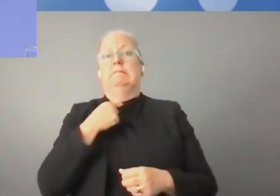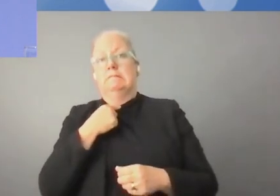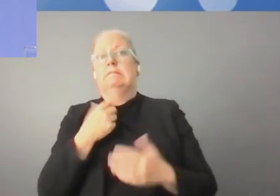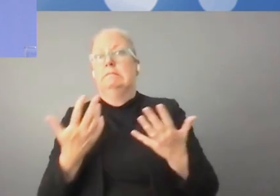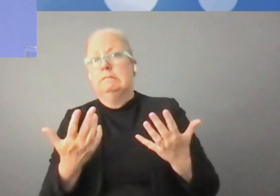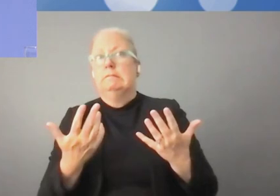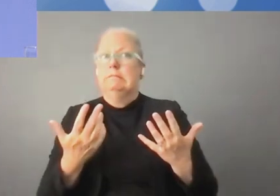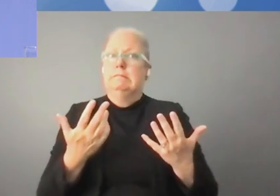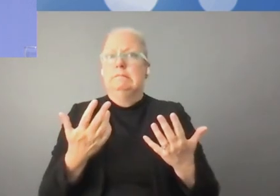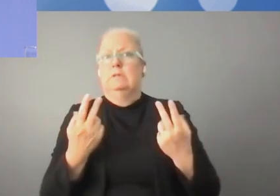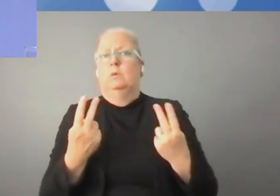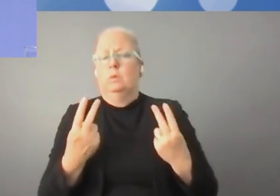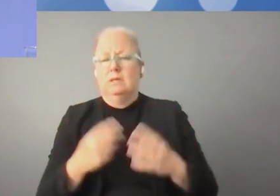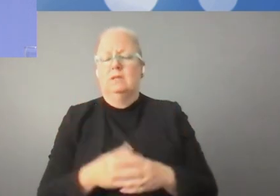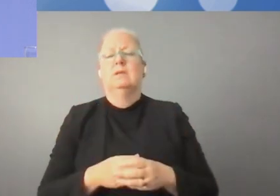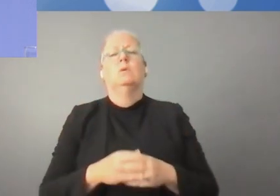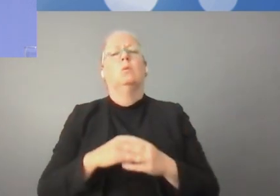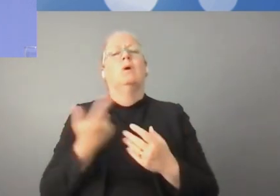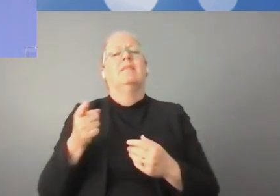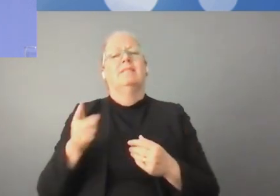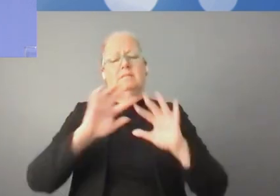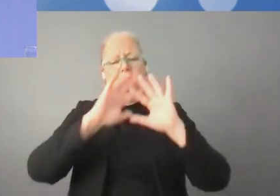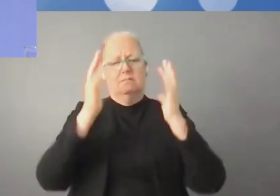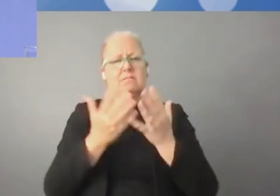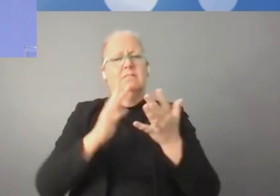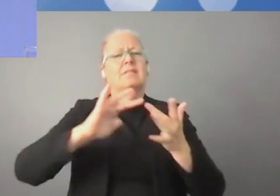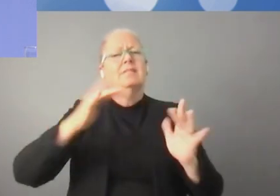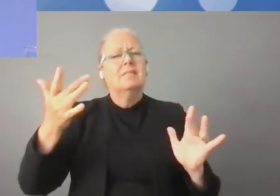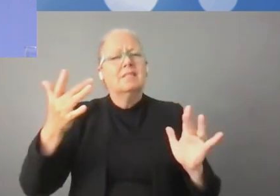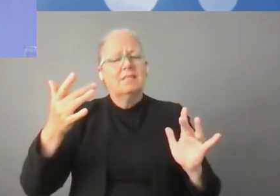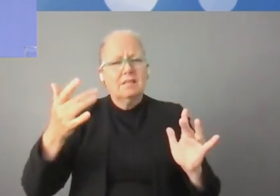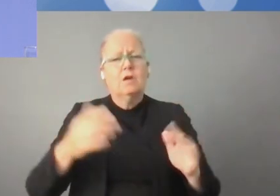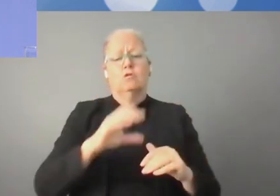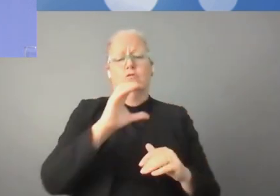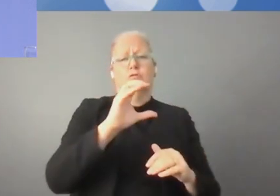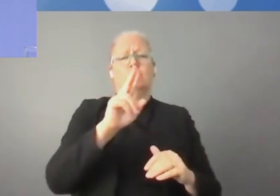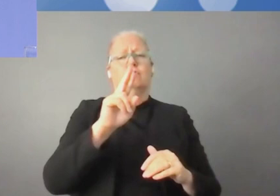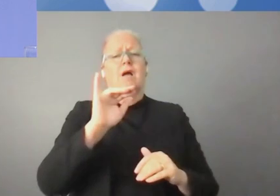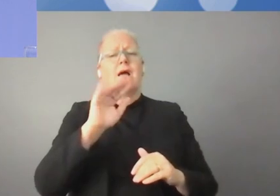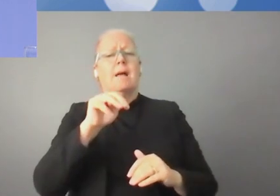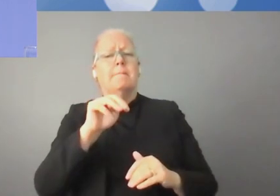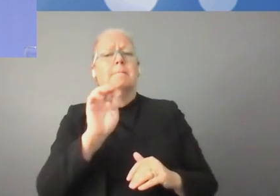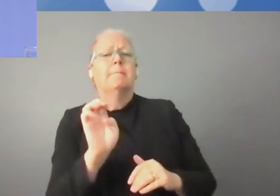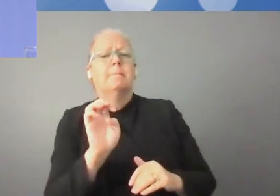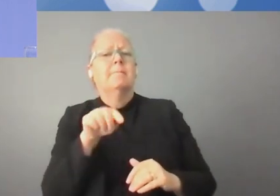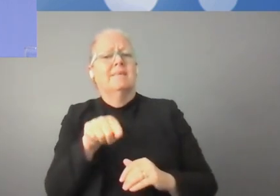et il faut trouver des solutions à ces problèmes. Le troisième danger, disons-le, on ne'a pas encore assez dit, je trouve,